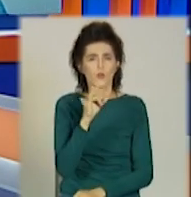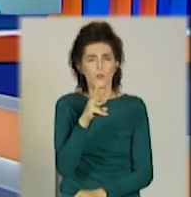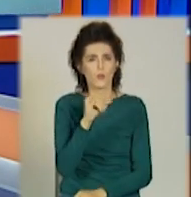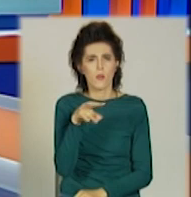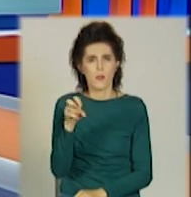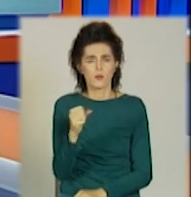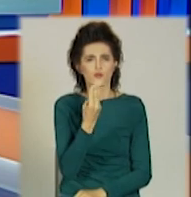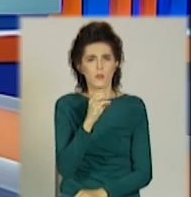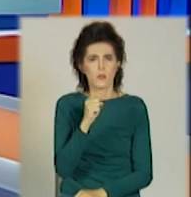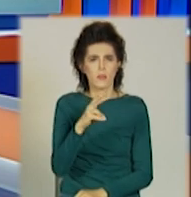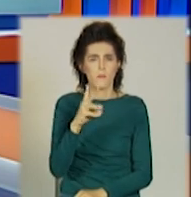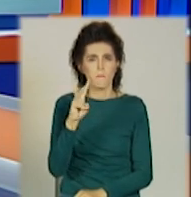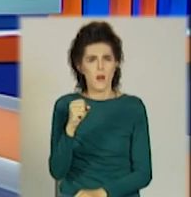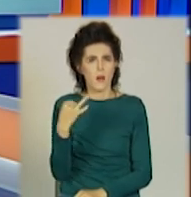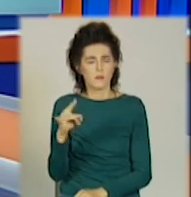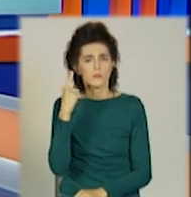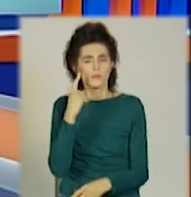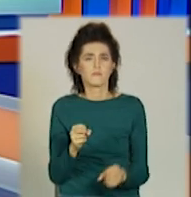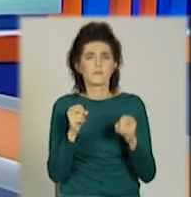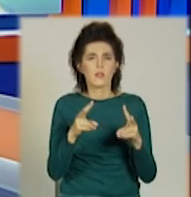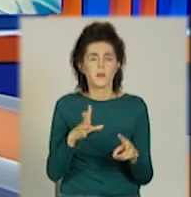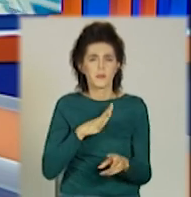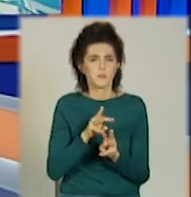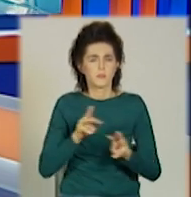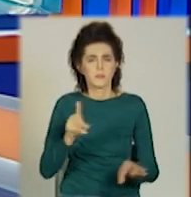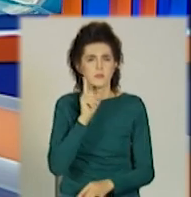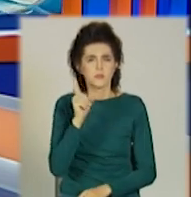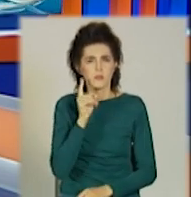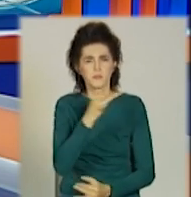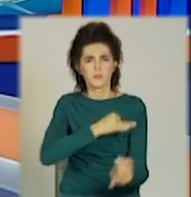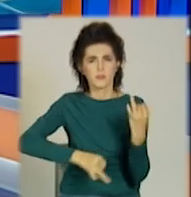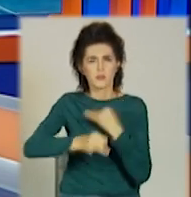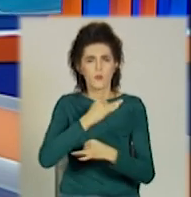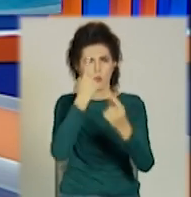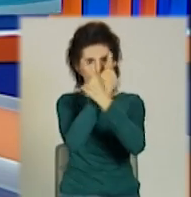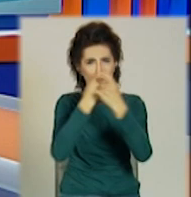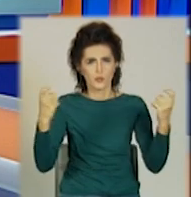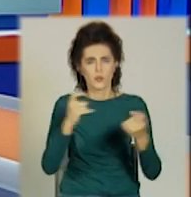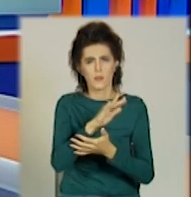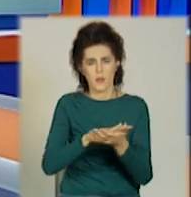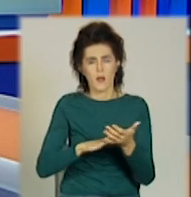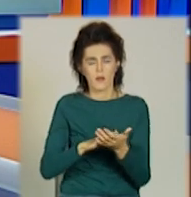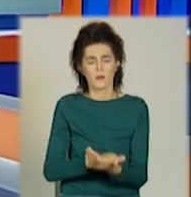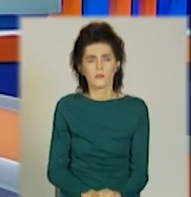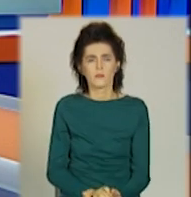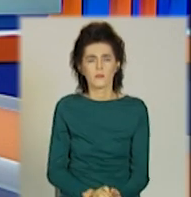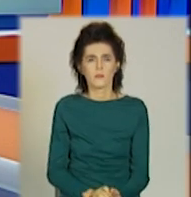організувати цю зустріч. Про це Володимир Зеленський говорить у своєму зверненні. Далі – пряма мова.